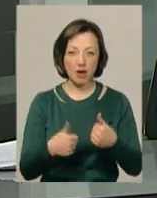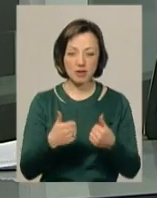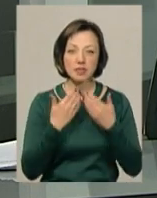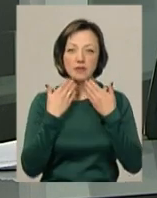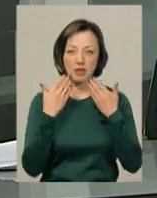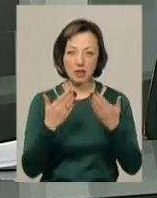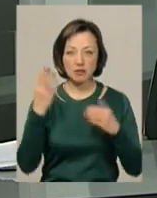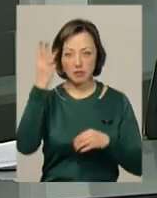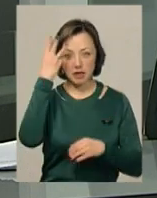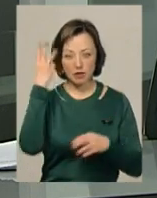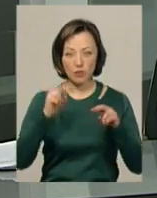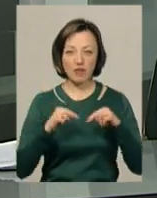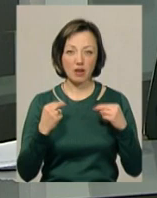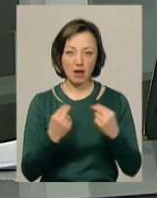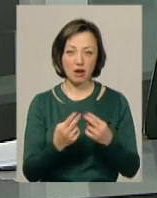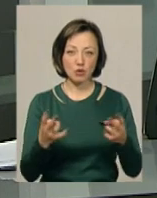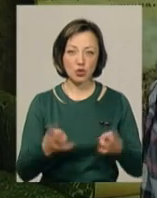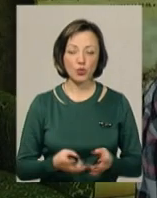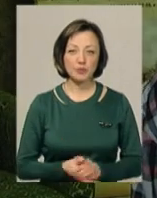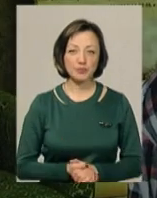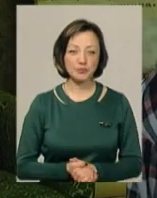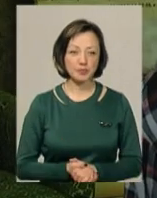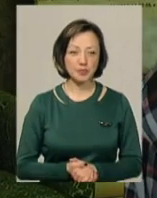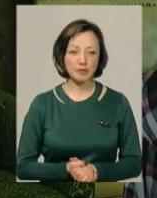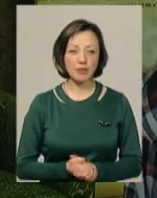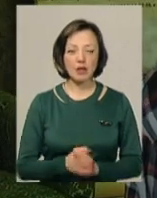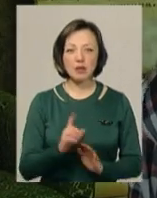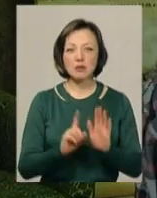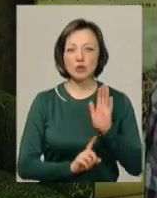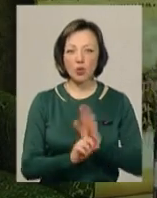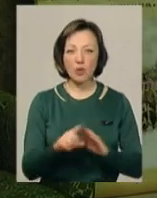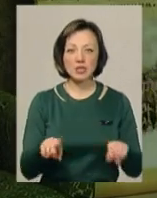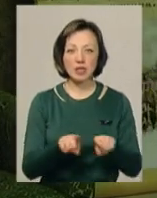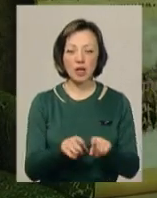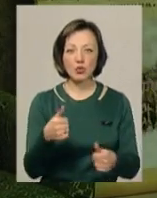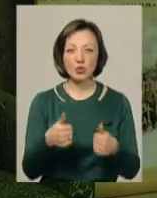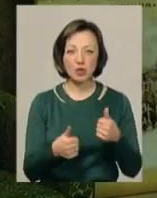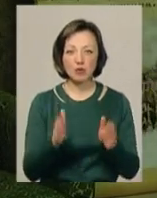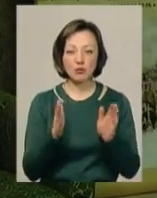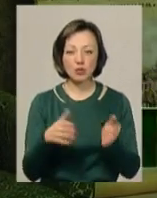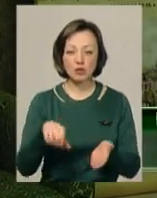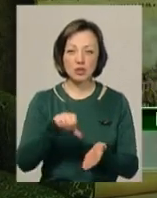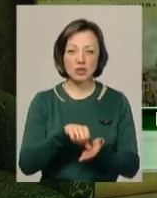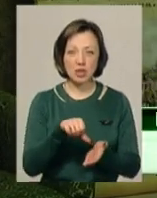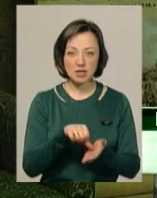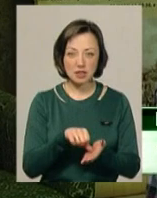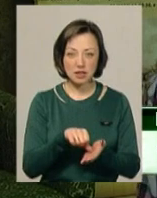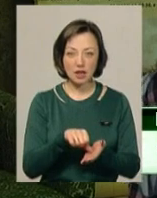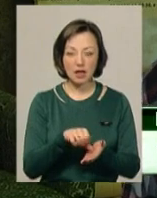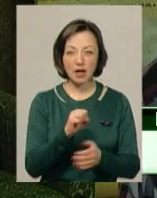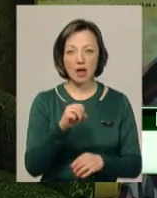звертатися в Хмельницьку федерацію. «Започатковується такий турнір, якому будуть приймати як учасники